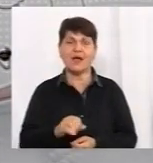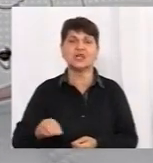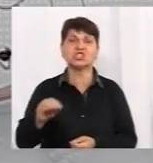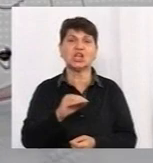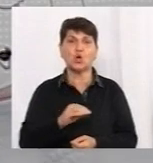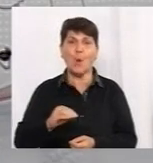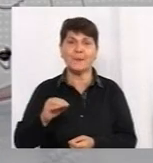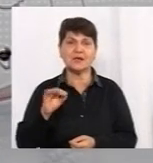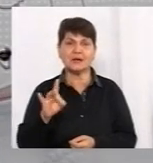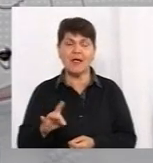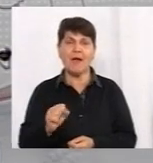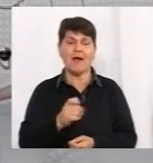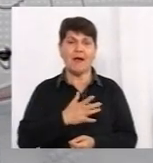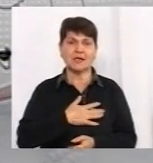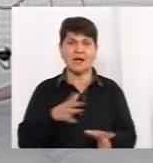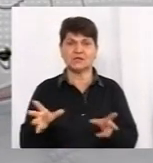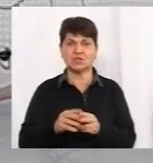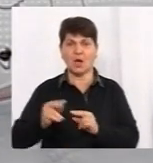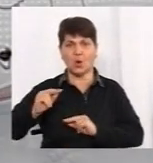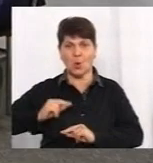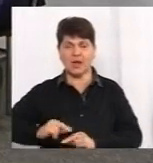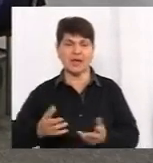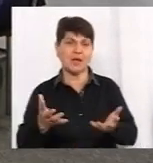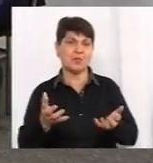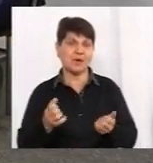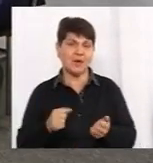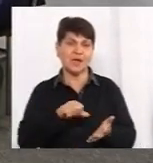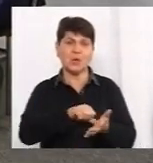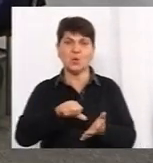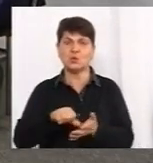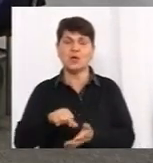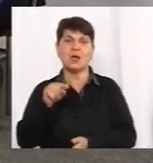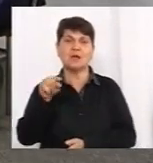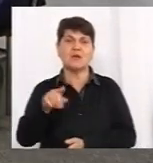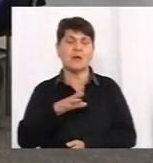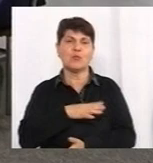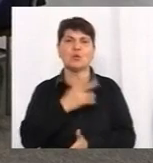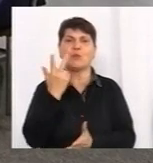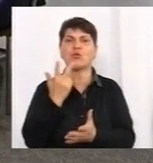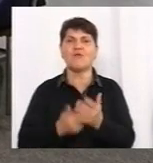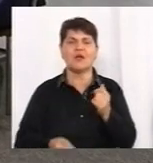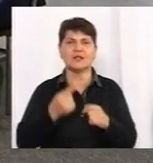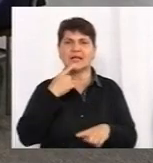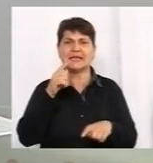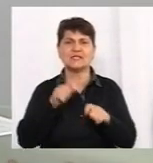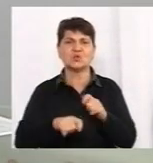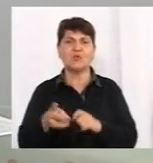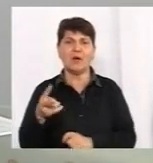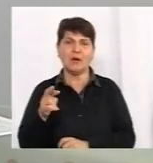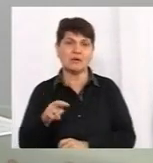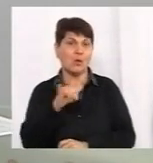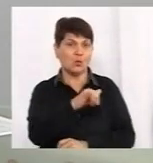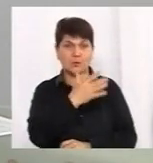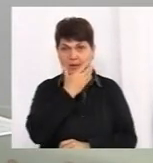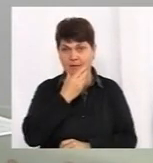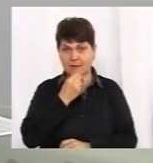наші колеги приймали участь. Там було просто провалене тестування, в них зато гарні були цифри.